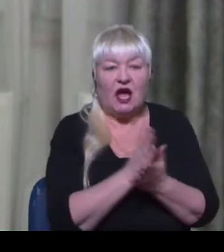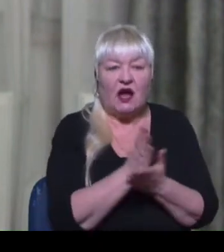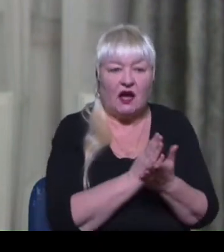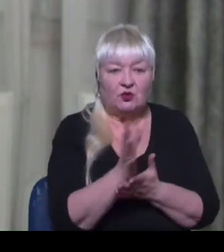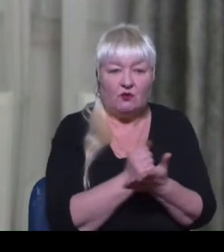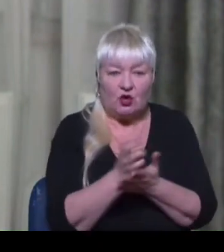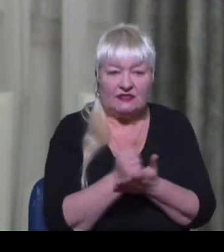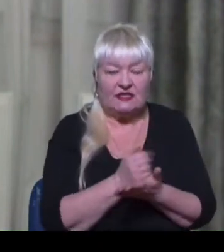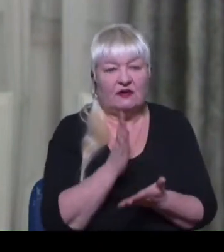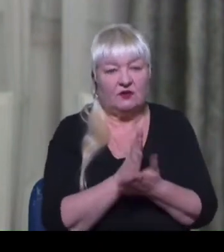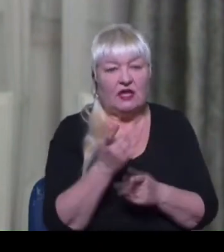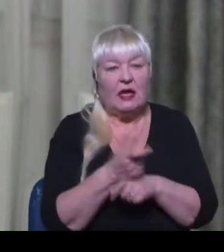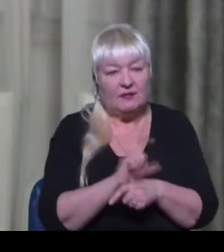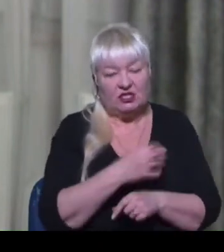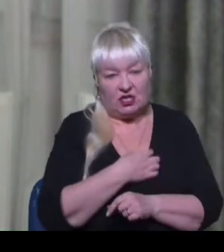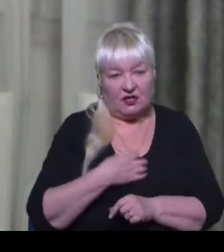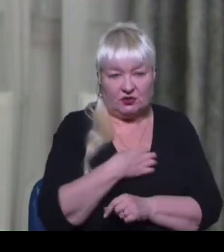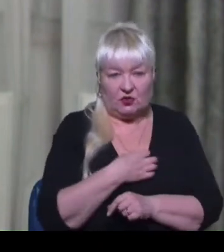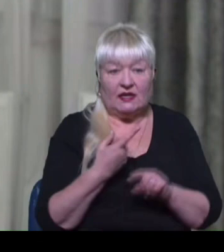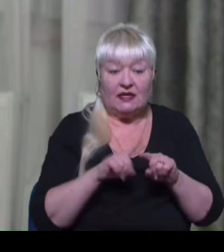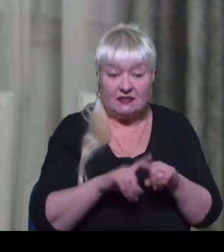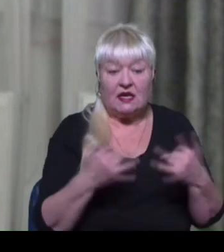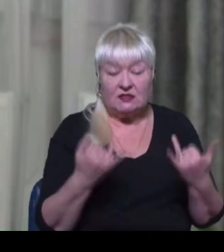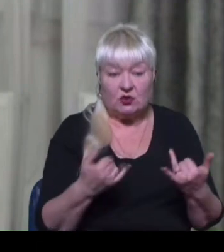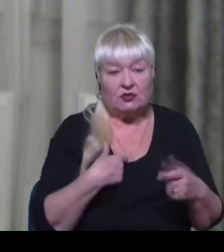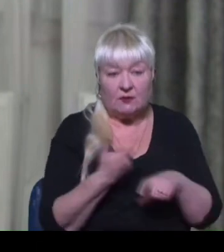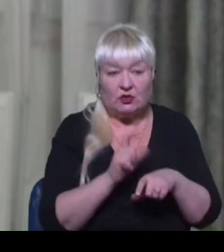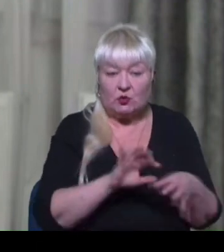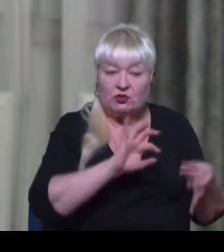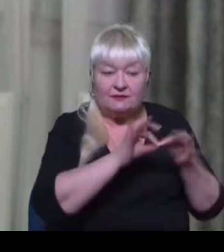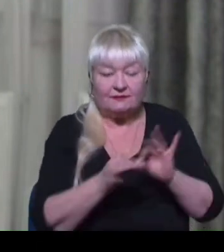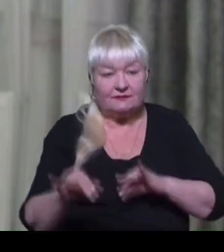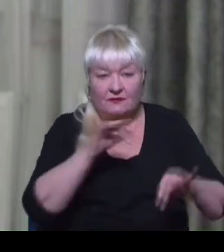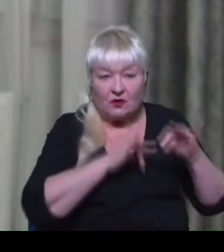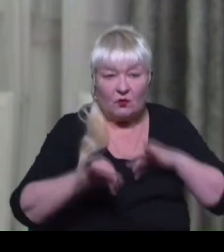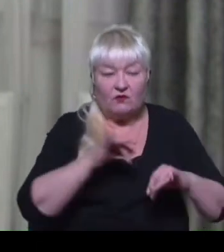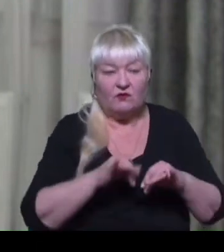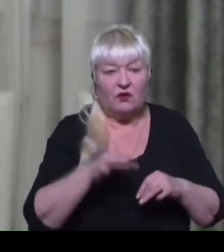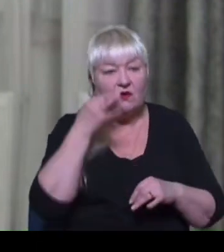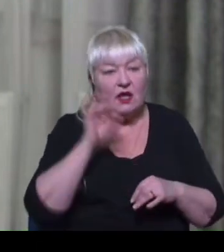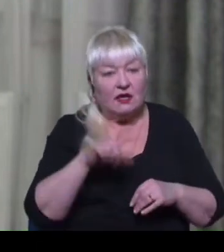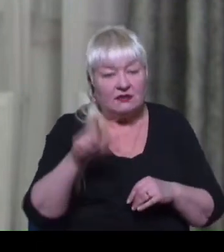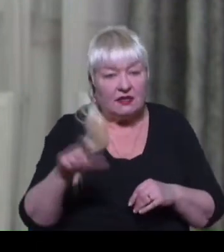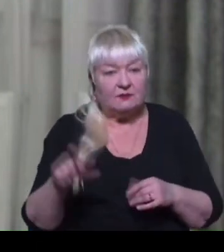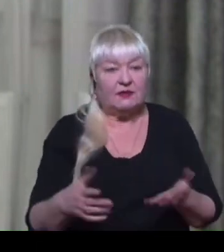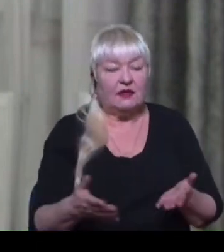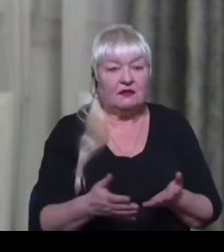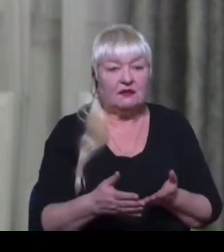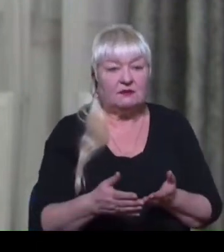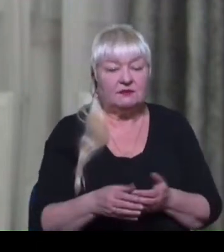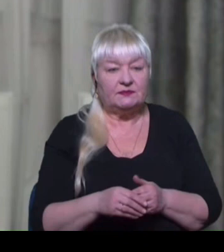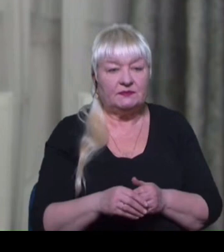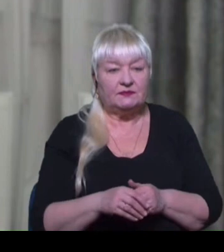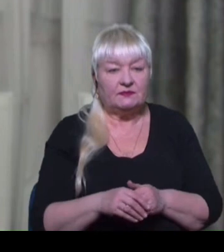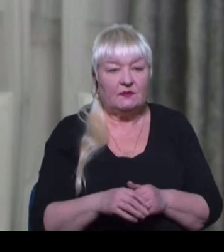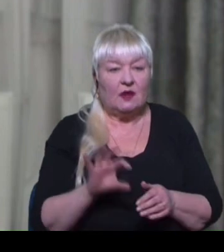резерву є більш, ніж актуальним. Саме це ми сьогодні дуже детально обговорювали з експертним колом, з ЦОВВ, які